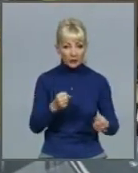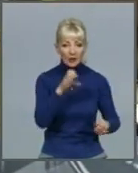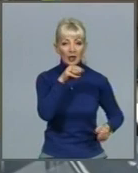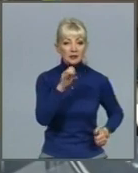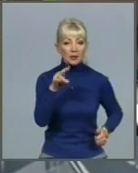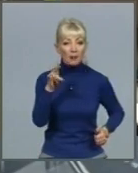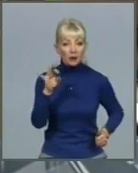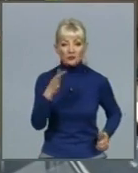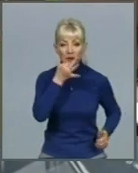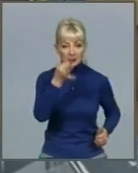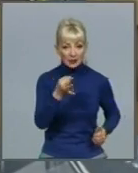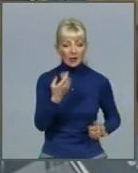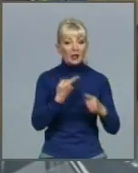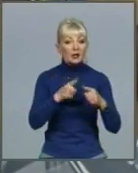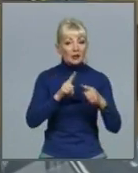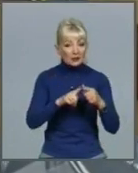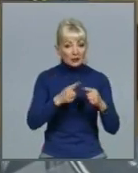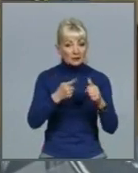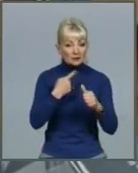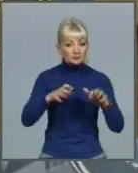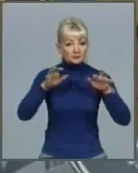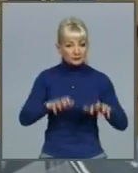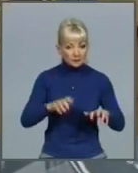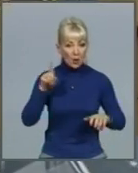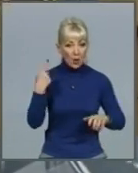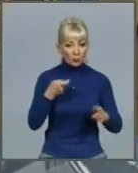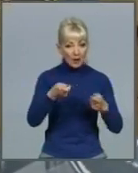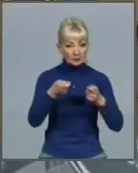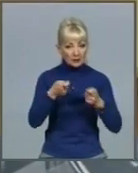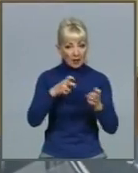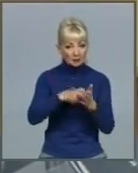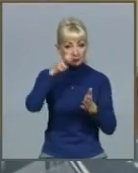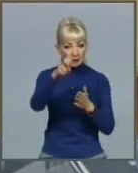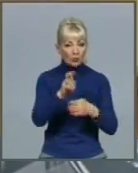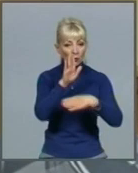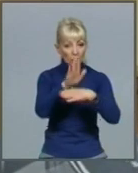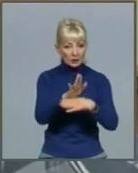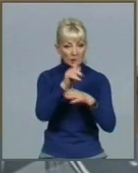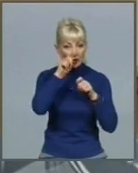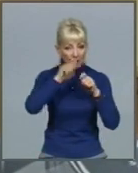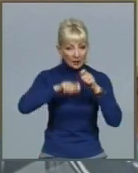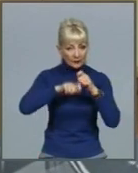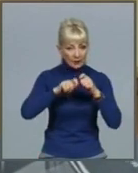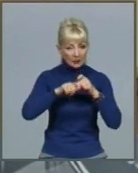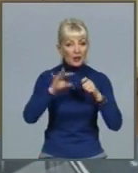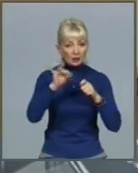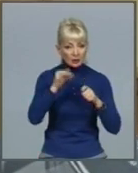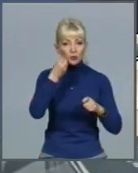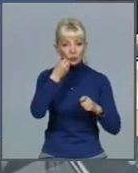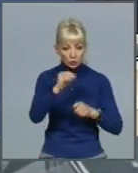що надійшли на ім'я голів облдержадміністрації лист з казівкою взяти на контроль і активізувати процес імунізації.